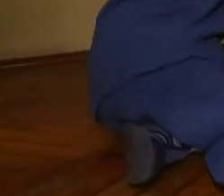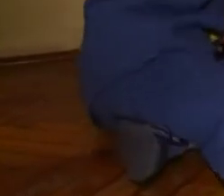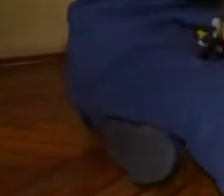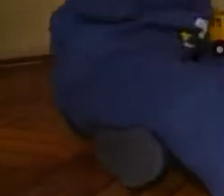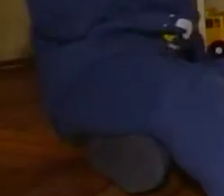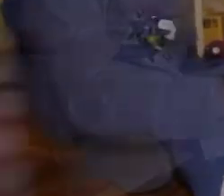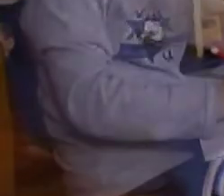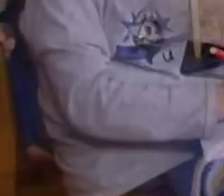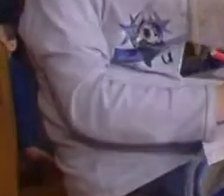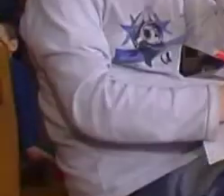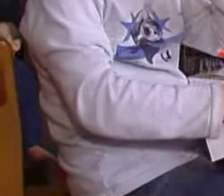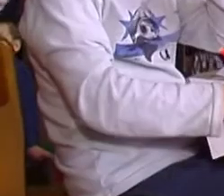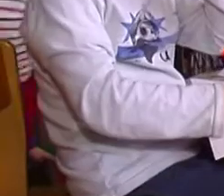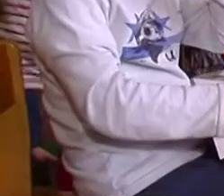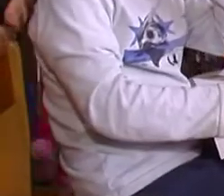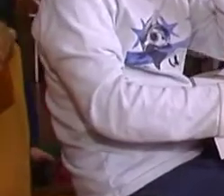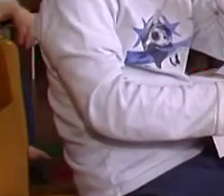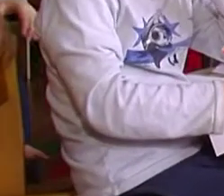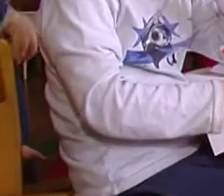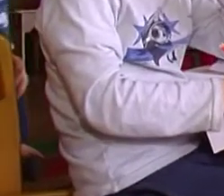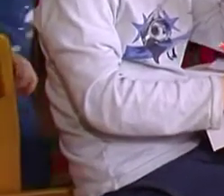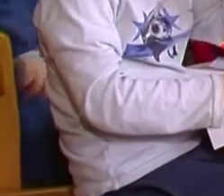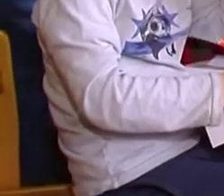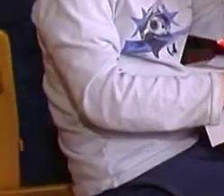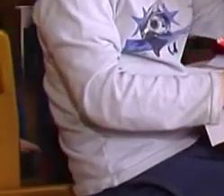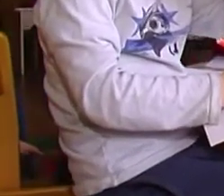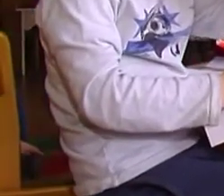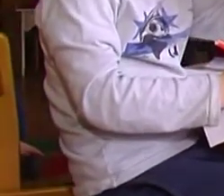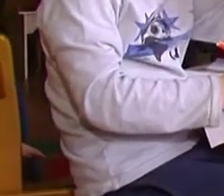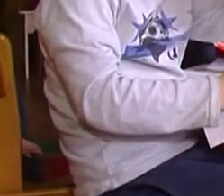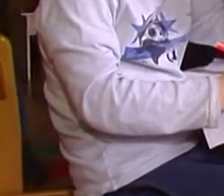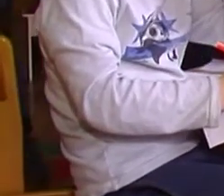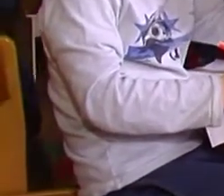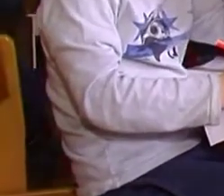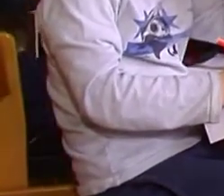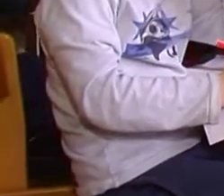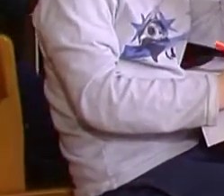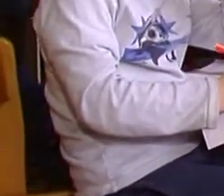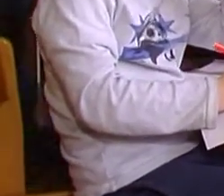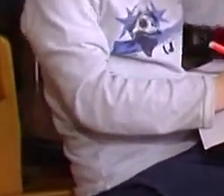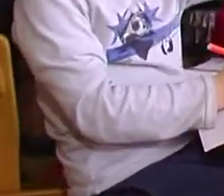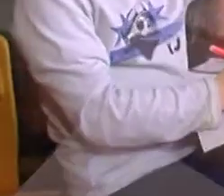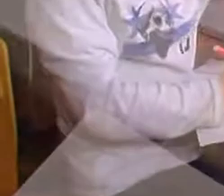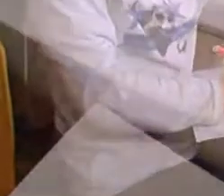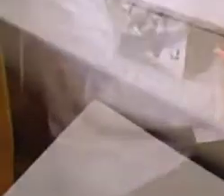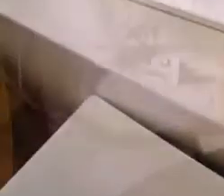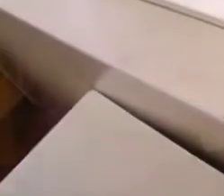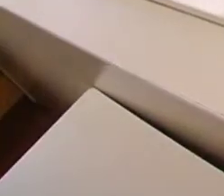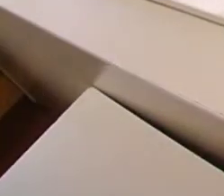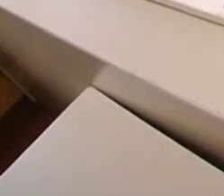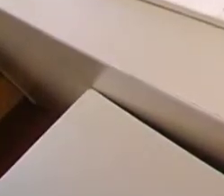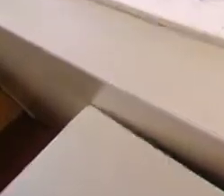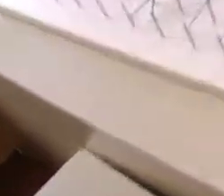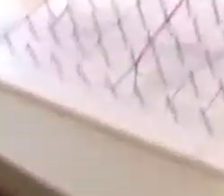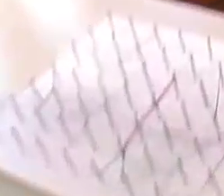dosta dobro poneš. Iz svog iskustva savjetuje djece s poteškoćama u razvoju i takako je potrebna komunikacija s vršnjacima i